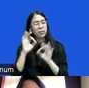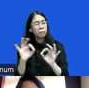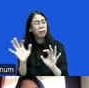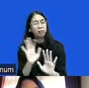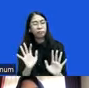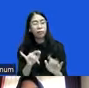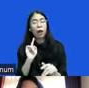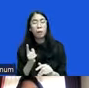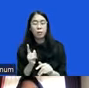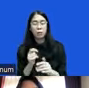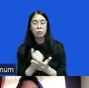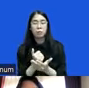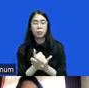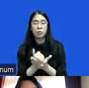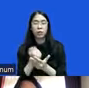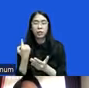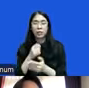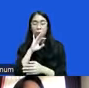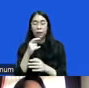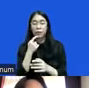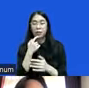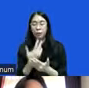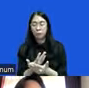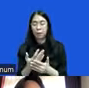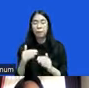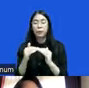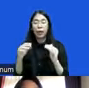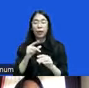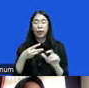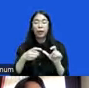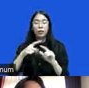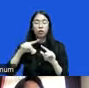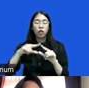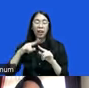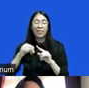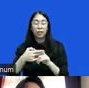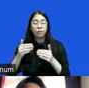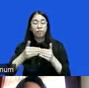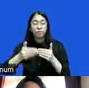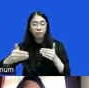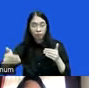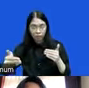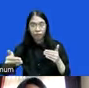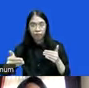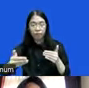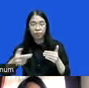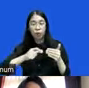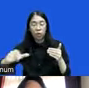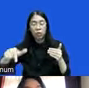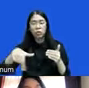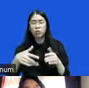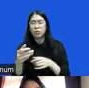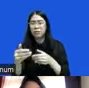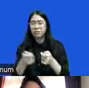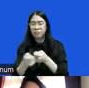sebetulnya ya ketika kita bicara tentang restoratif justis bicara tentang tahapan prosedur diaturnya di mana ya